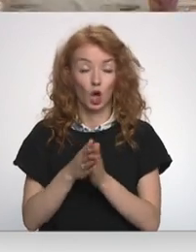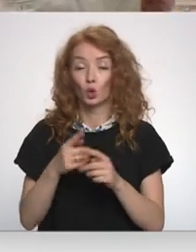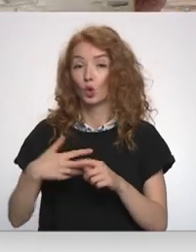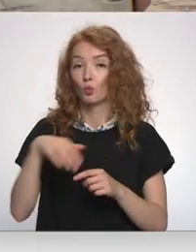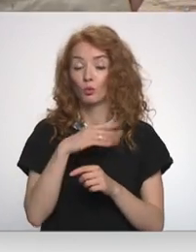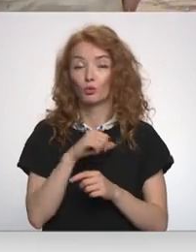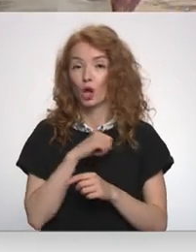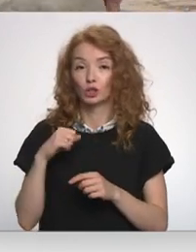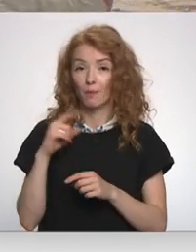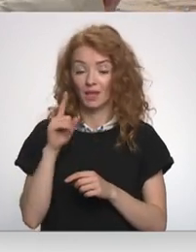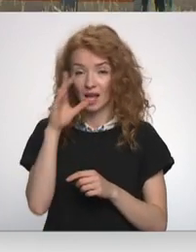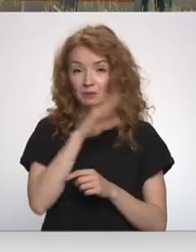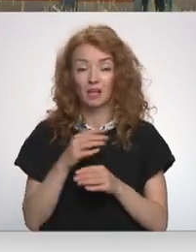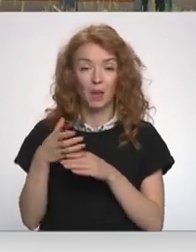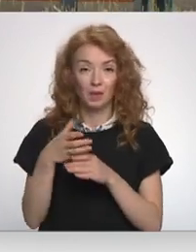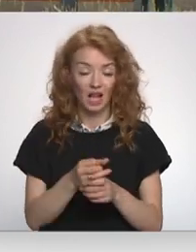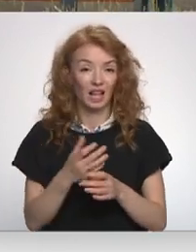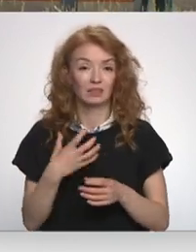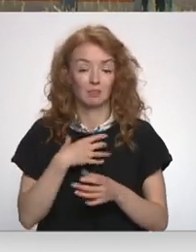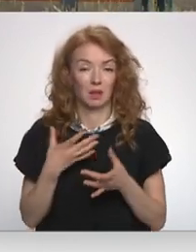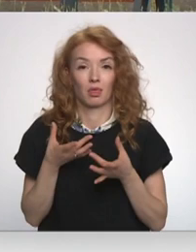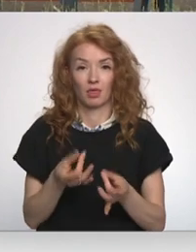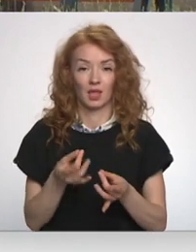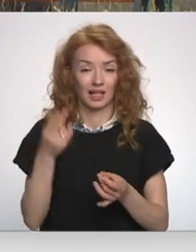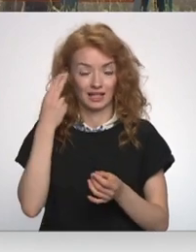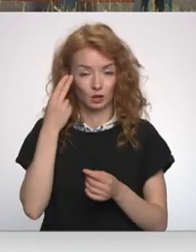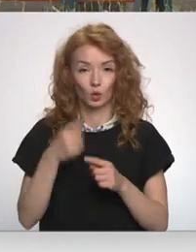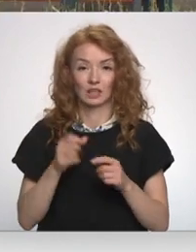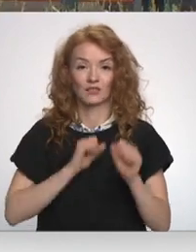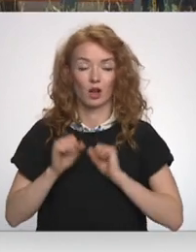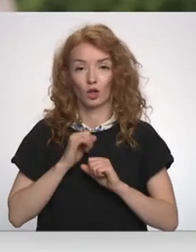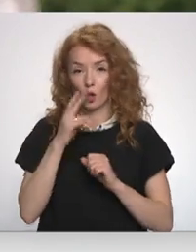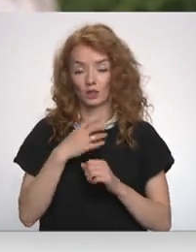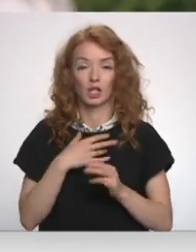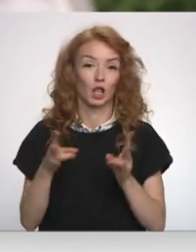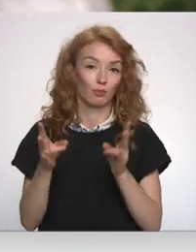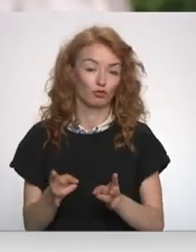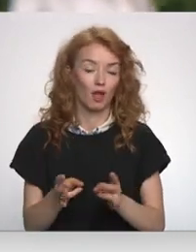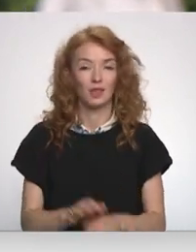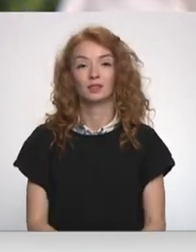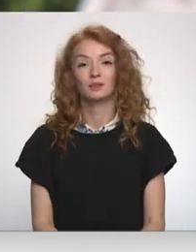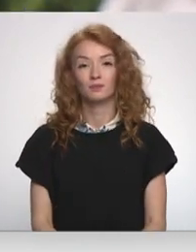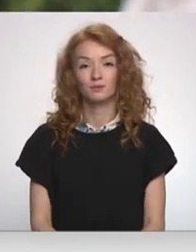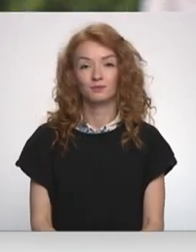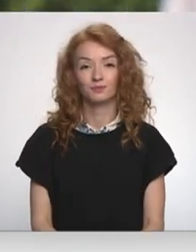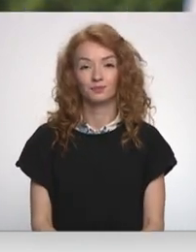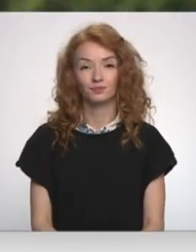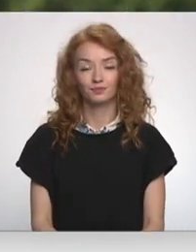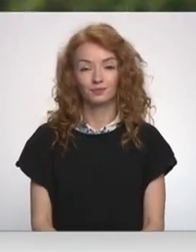samazināt iespējumos inficēšanās rīskus un izvairīties no saslimšanām. Ramona Salmiņa, Andris Sarma, Ince Ivans,